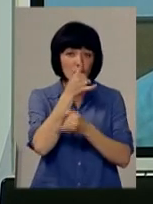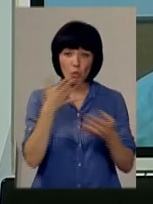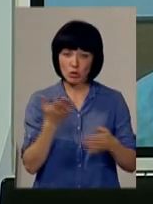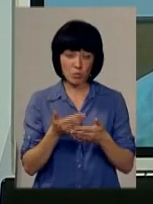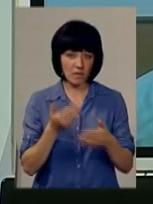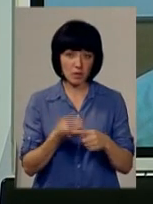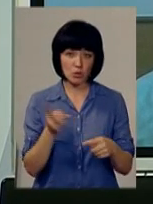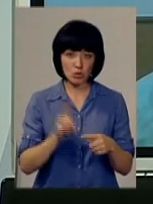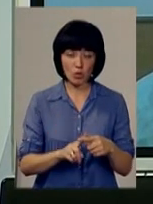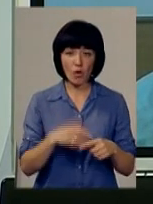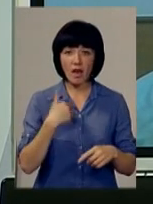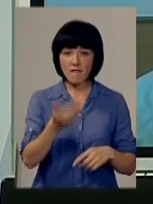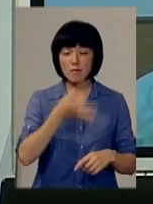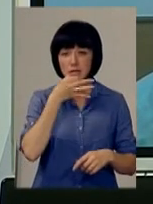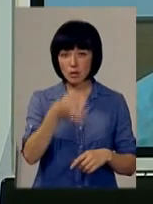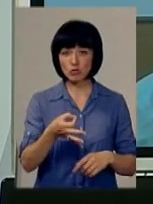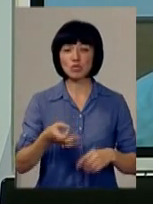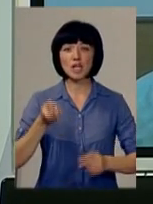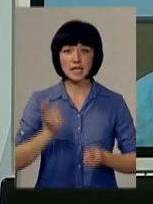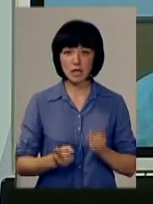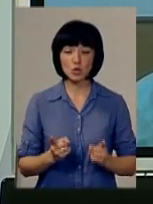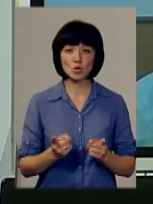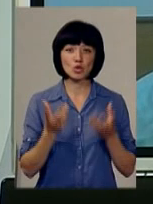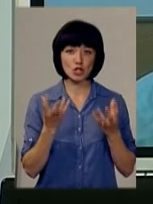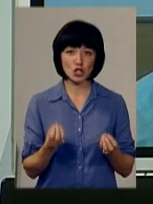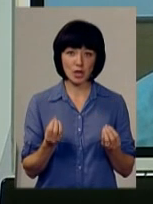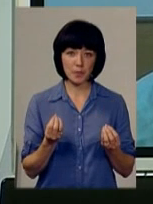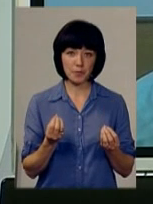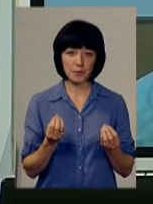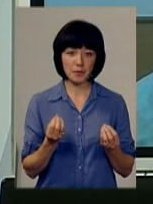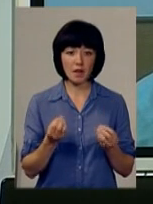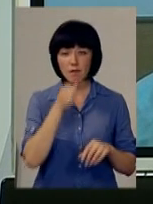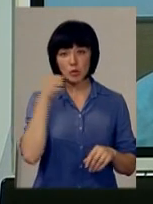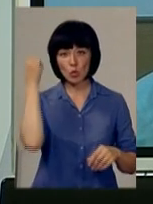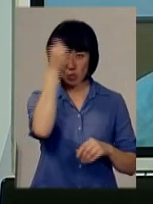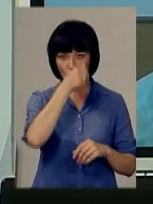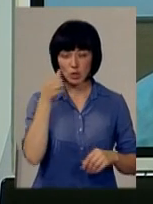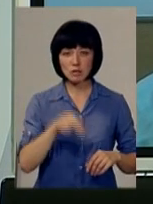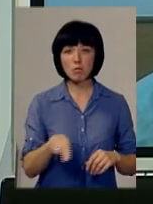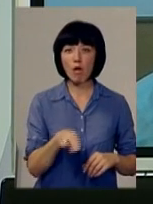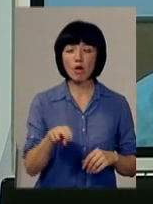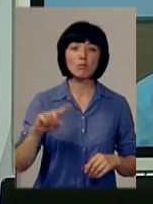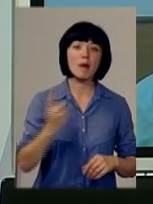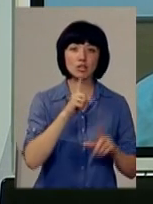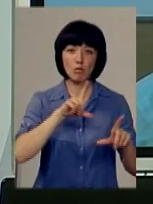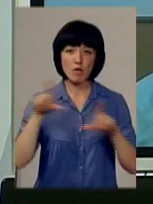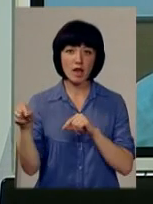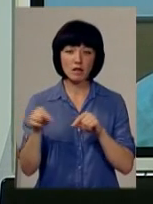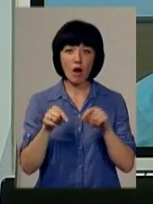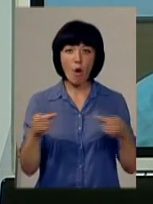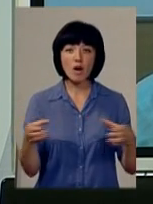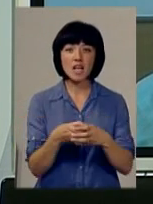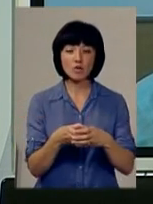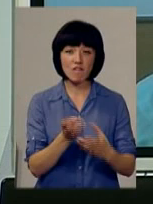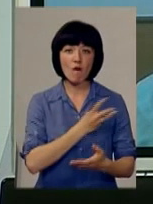Я вам скажу, що Полонщина, дійсно, ще з минулого року з Полону перші поїхали, якби, організовано